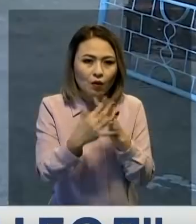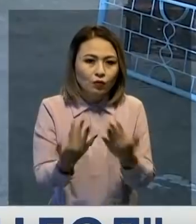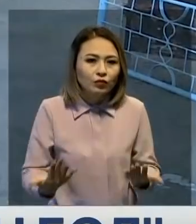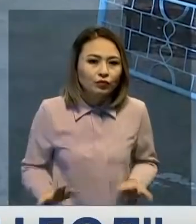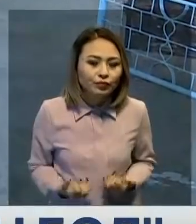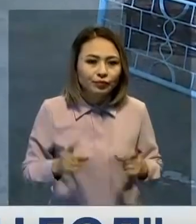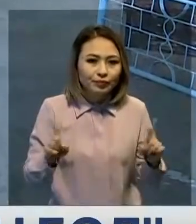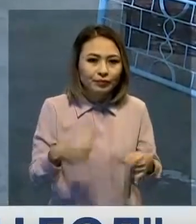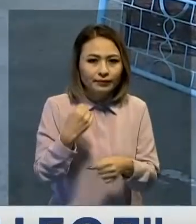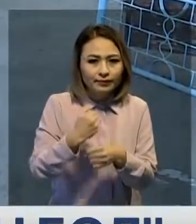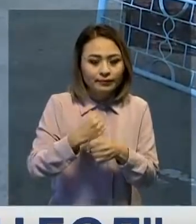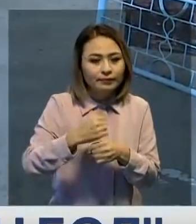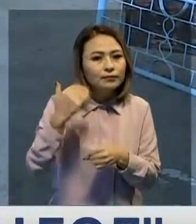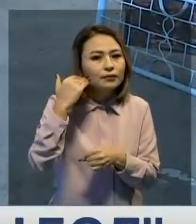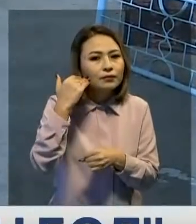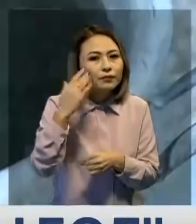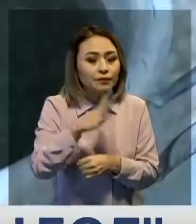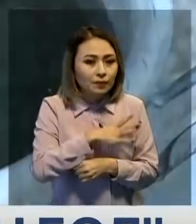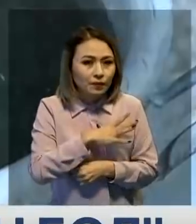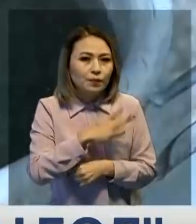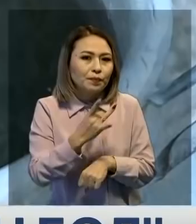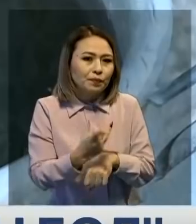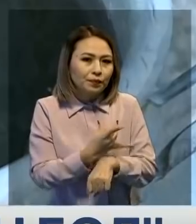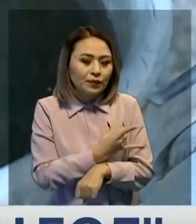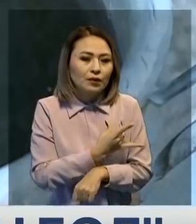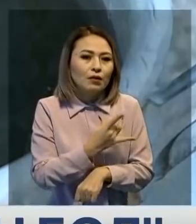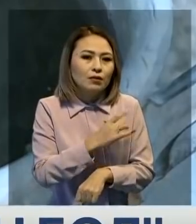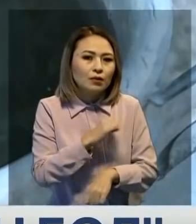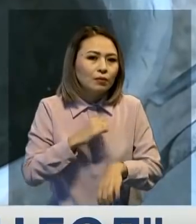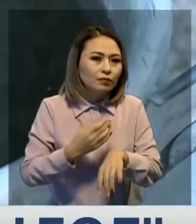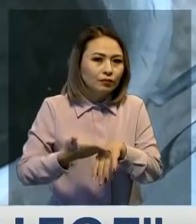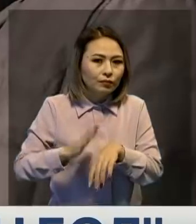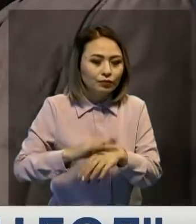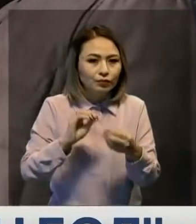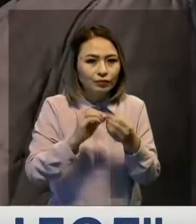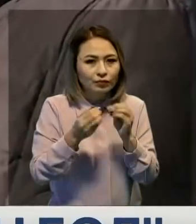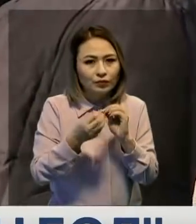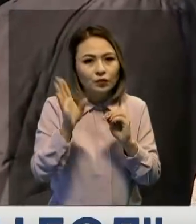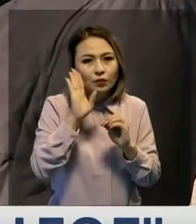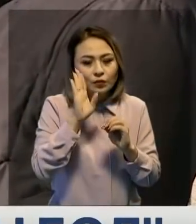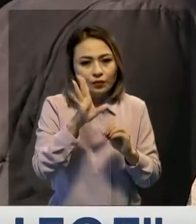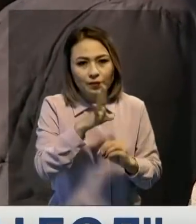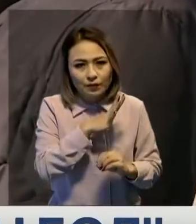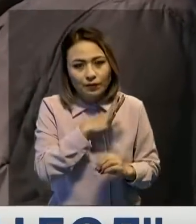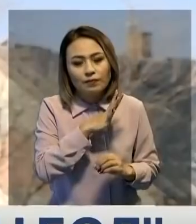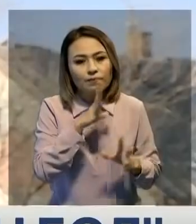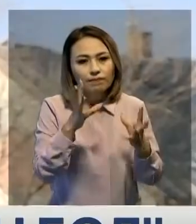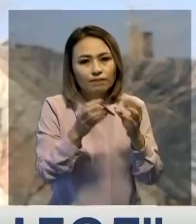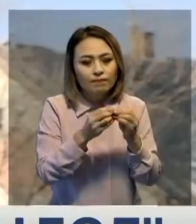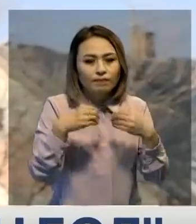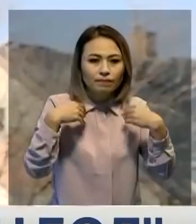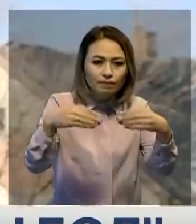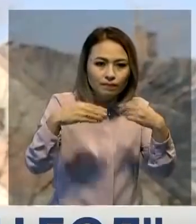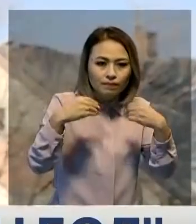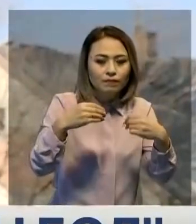тұрмысын жас артамын деп жарғақ құлағы жастыққа теме жүр. Алғашқа ұйығына түскен ауыр жүк су мәселесі. Құлшат кентінде ауыз су тасымал, бау бақша өсіруге